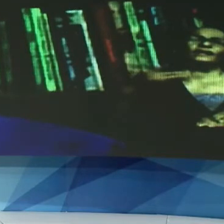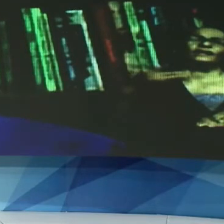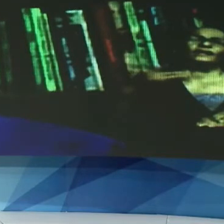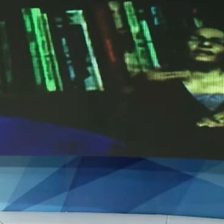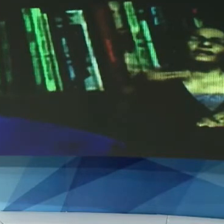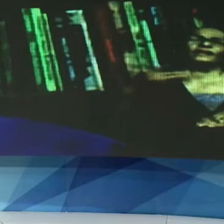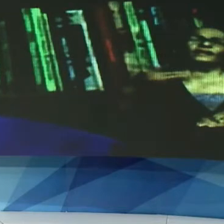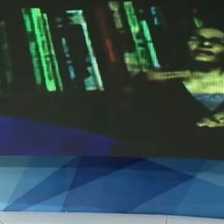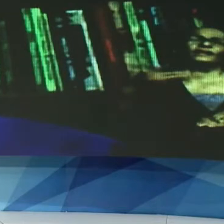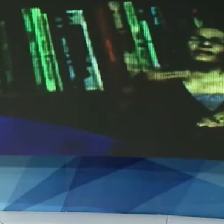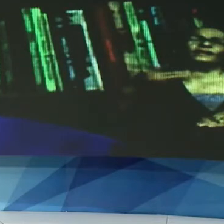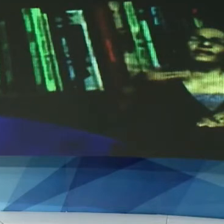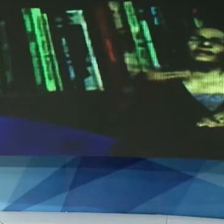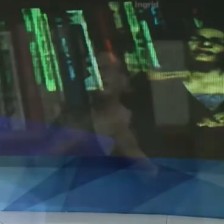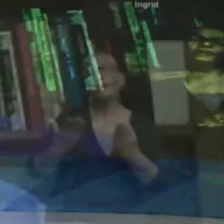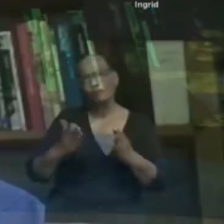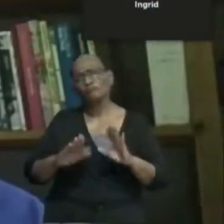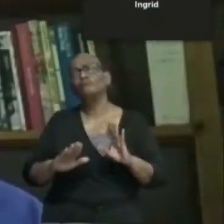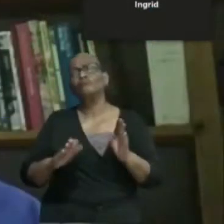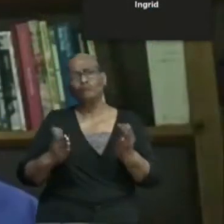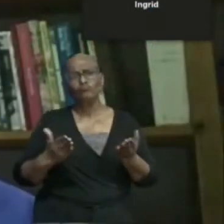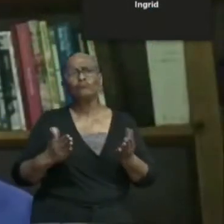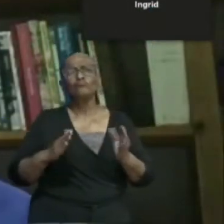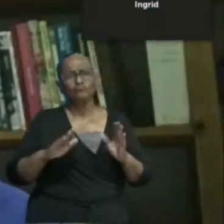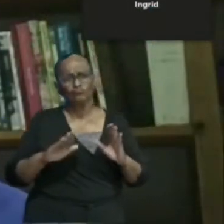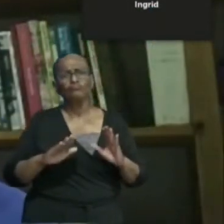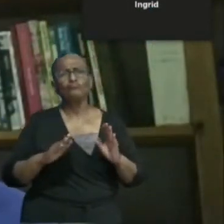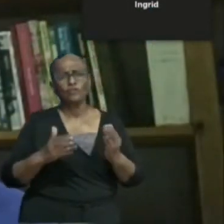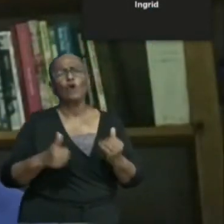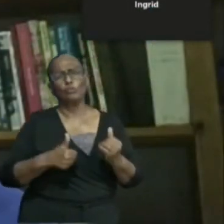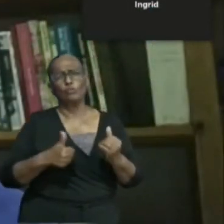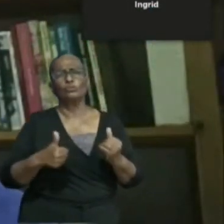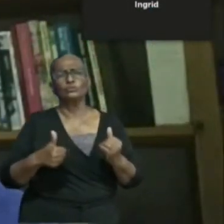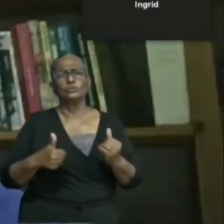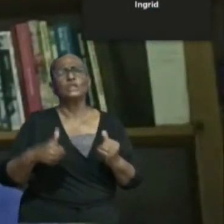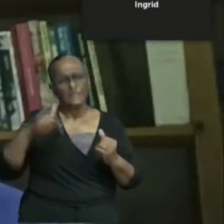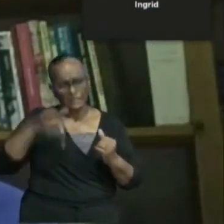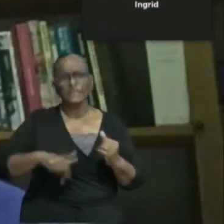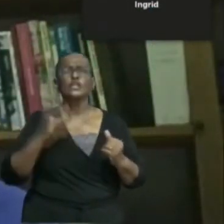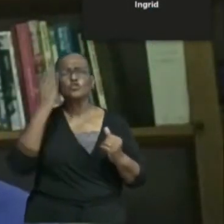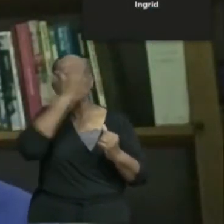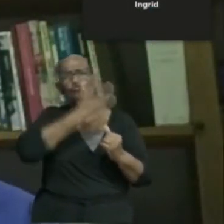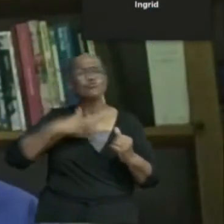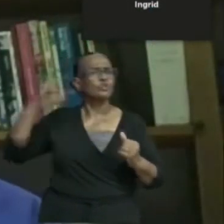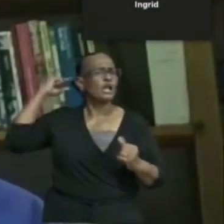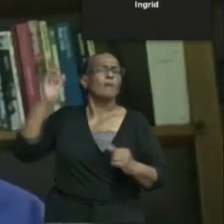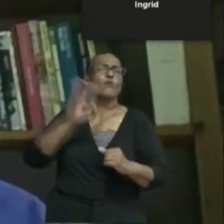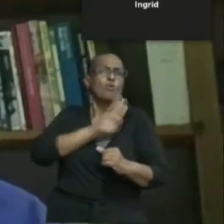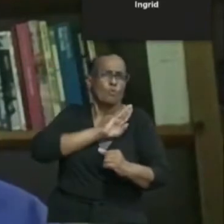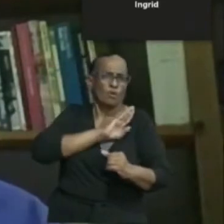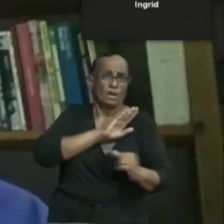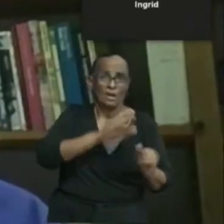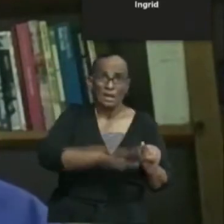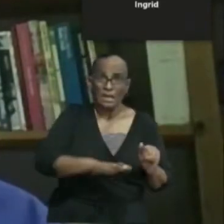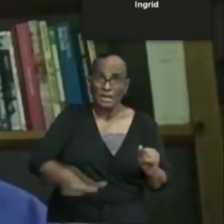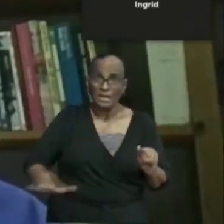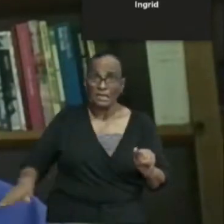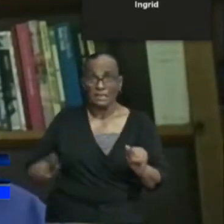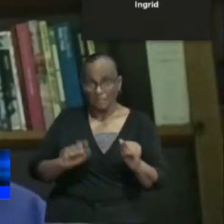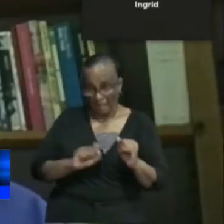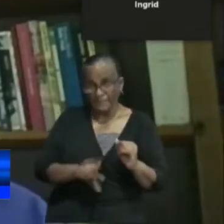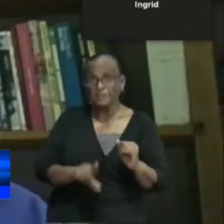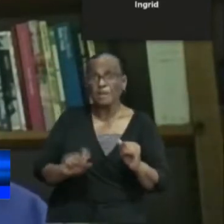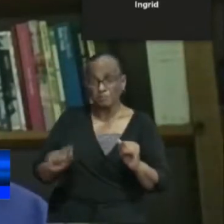gevallen wel goed af. En dat is ook wat we hebben gezien tot nu toe in Suriname. De kinderen die geïnfecteerd zijn